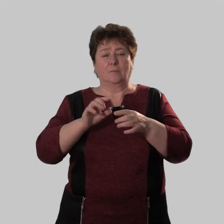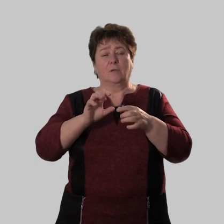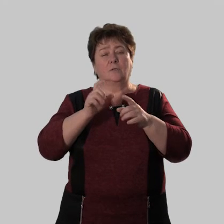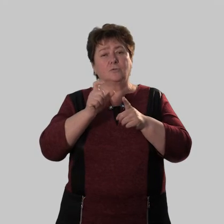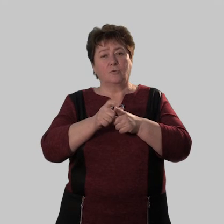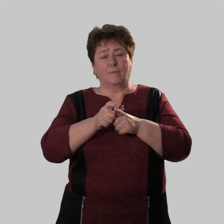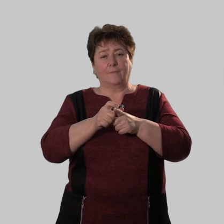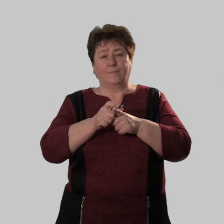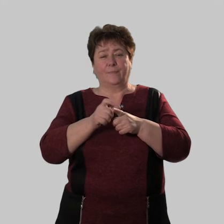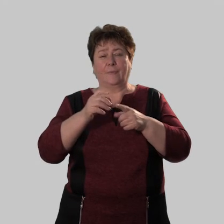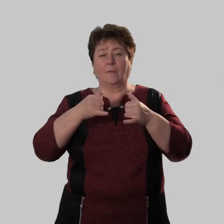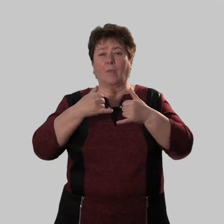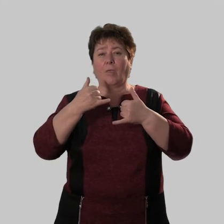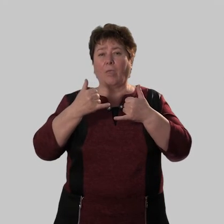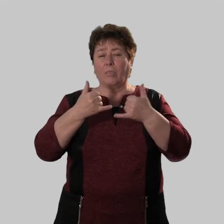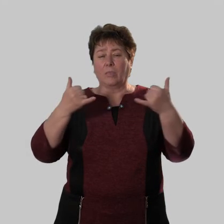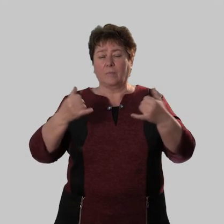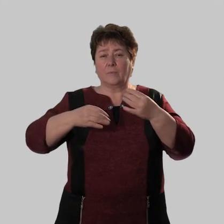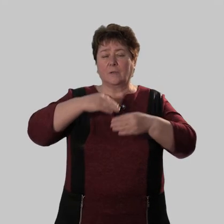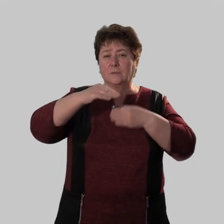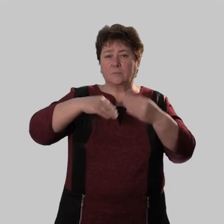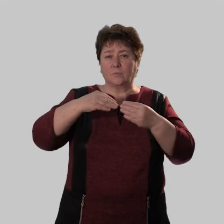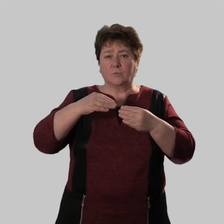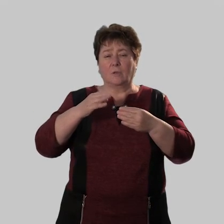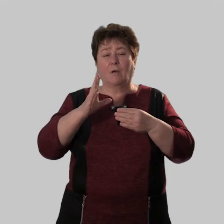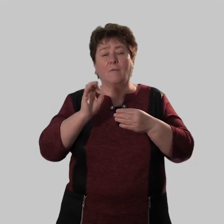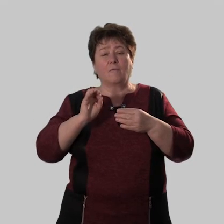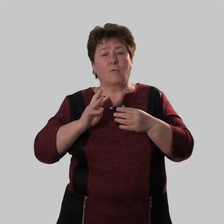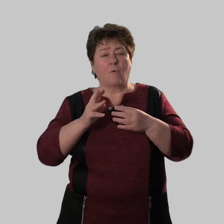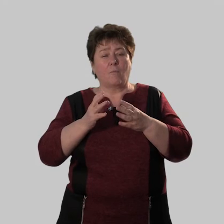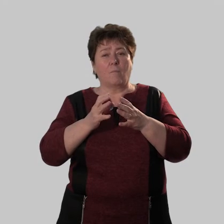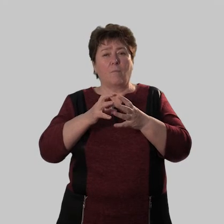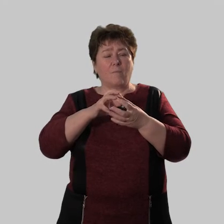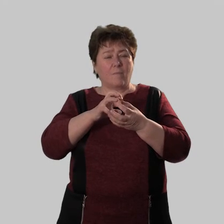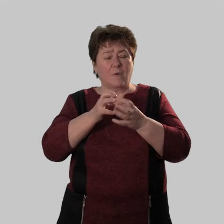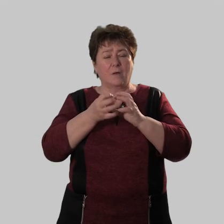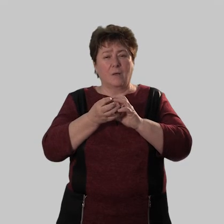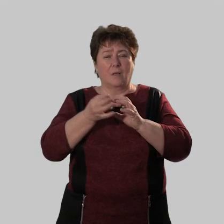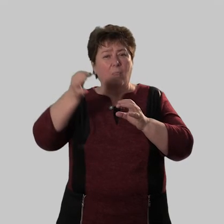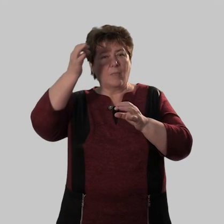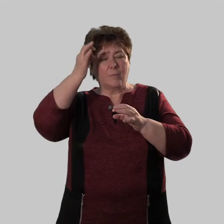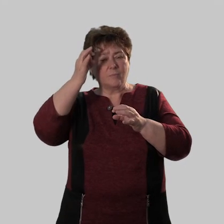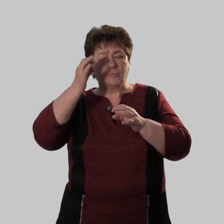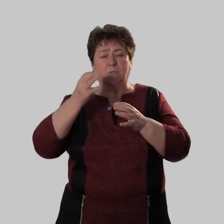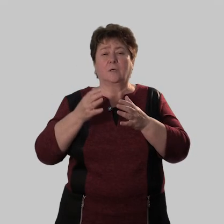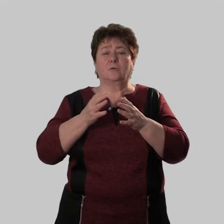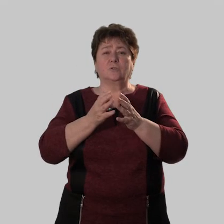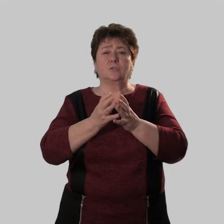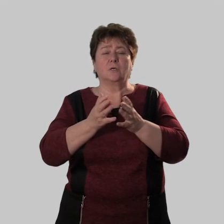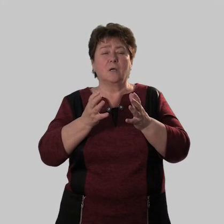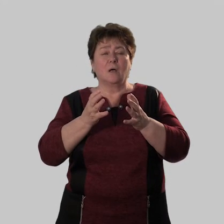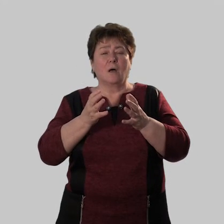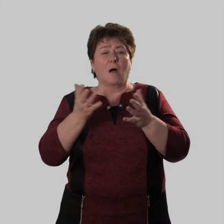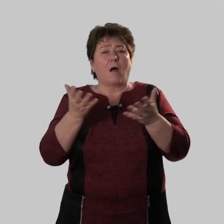словом нитка спуталась в ком напоминающий гнездо какой-то безалаберной